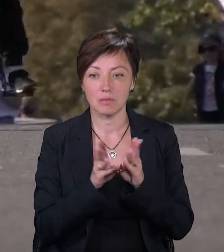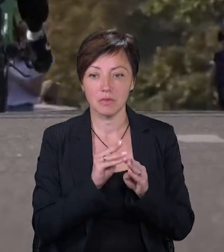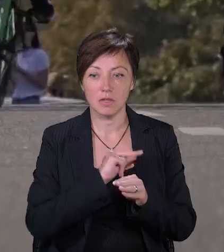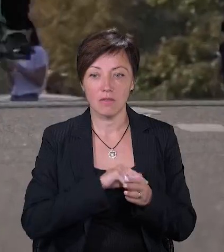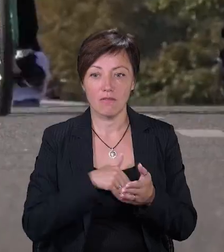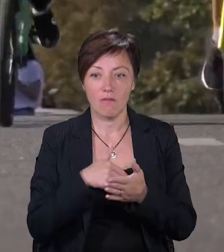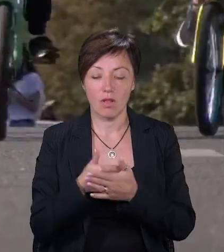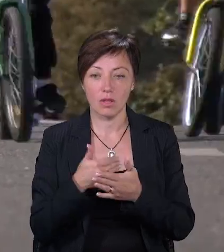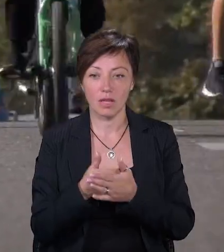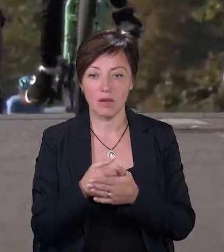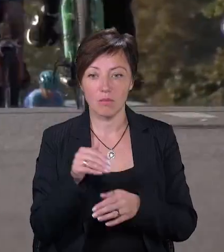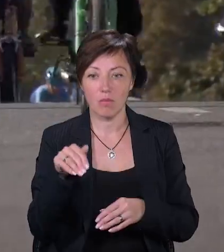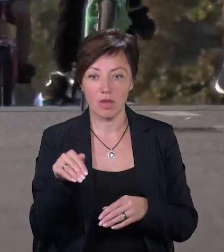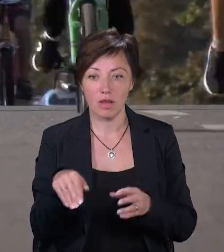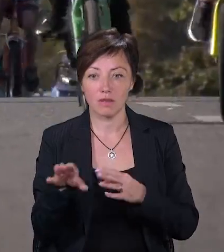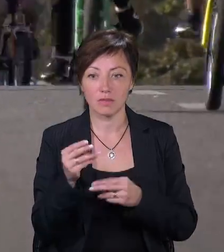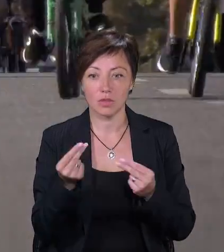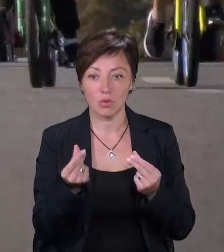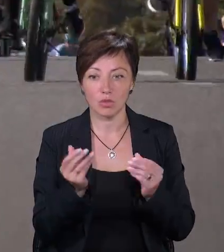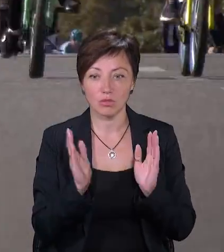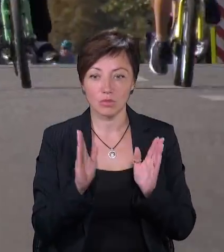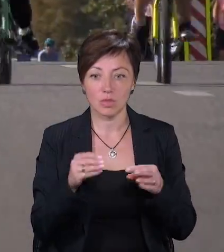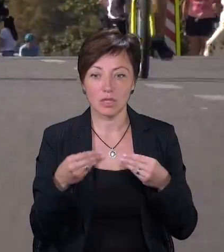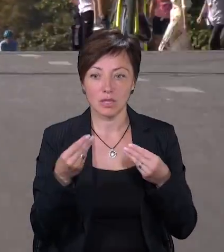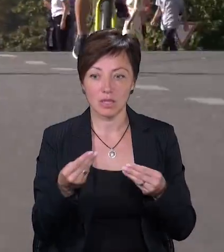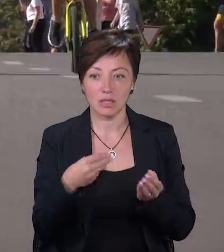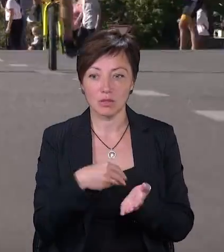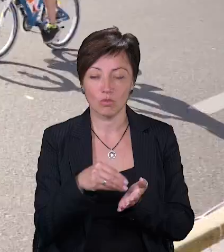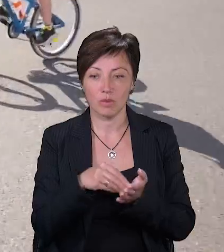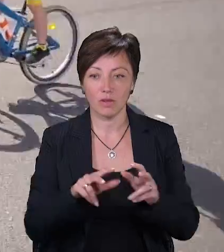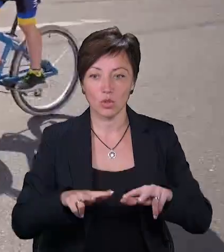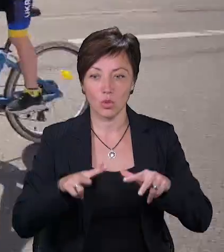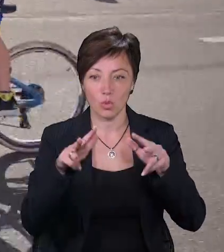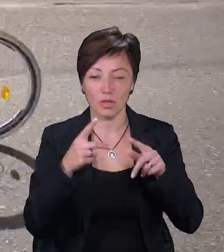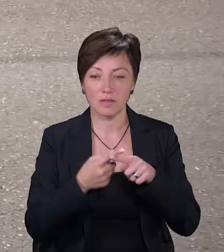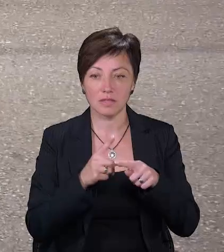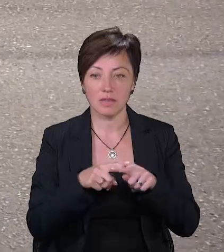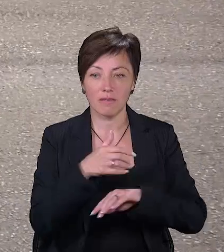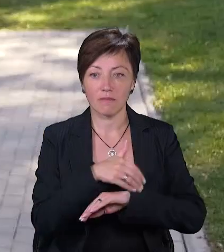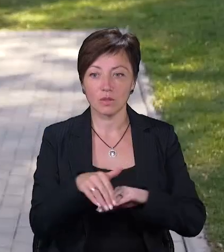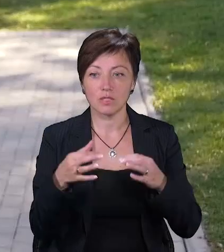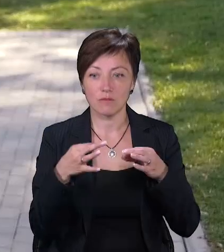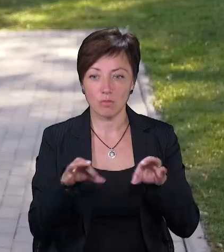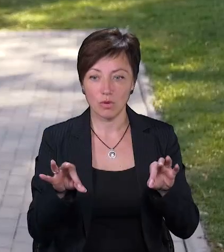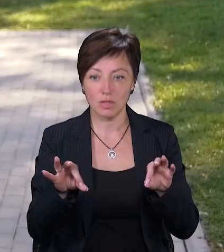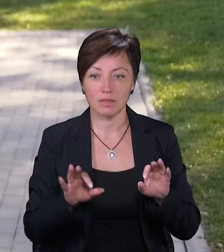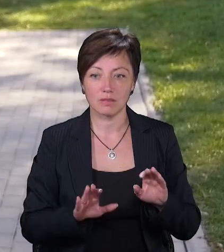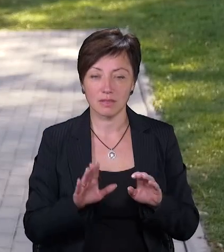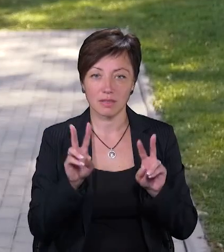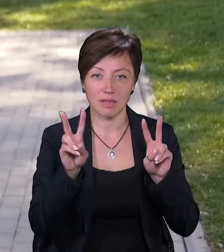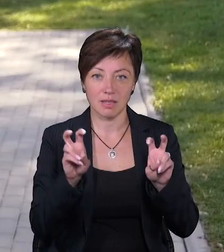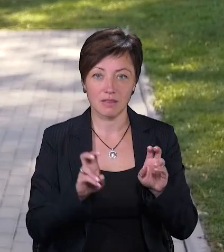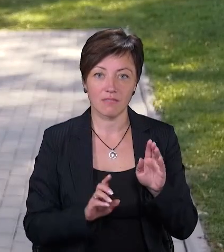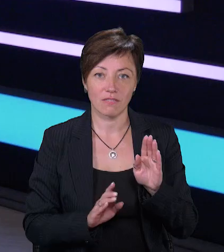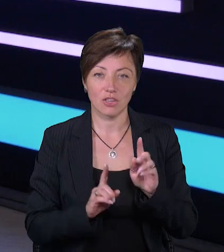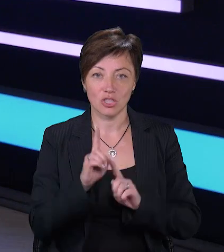волонтерами Поділля, та всі кошти будуть їм надані на закупіль відронів. Це є вулиця свободи, тому і відповідно і назва є